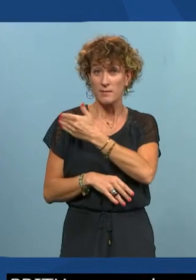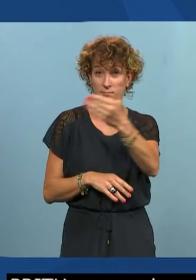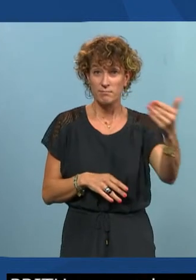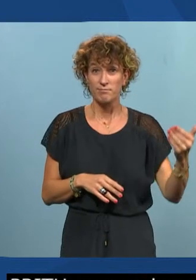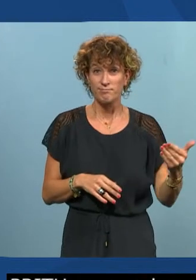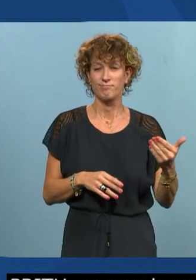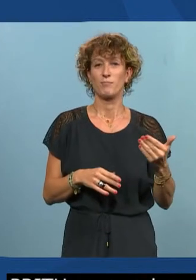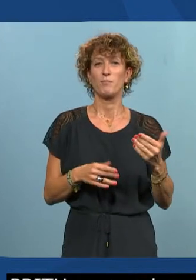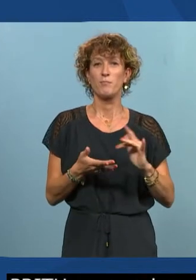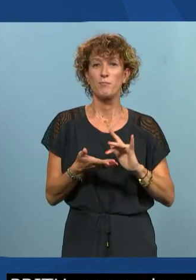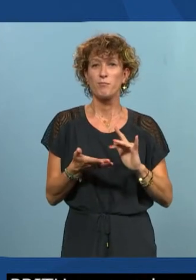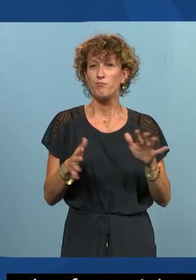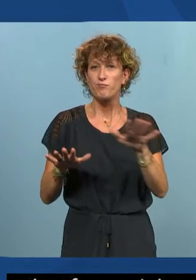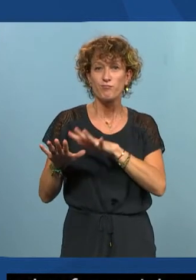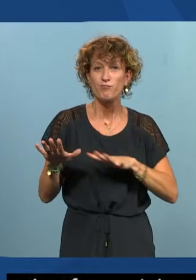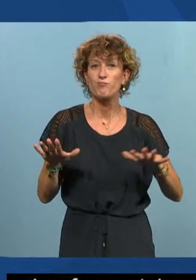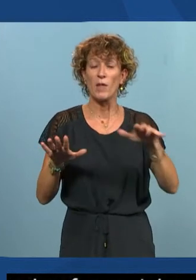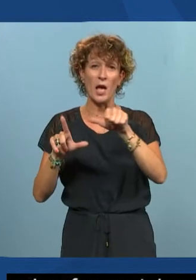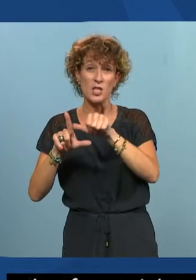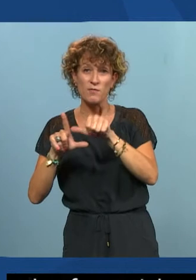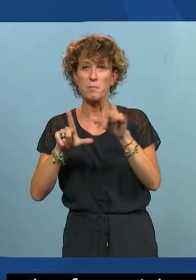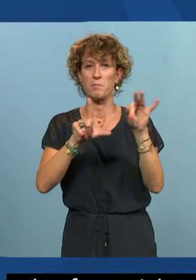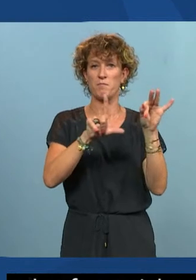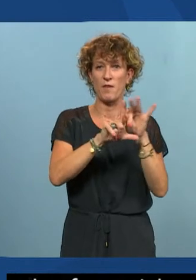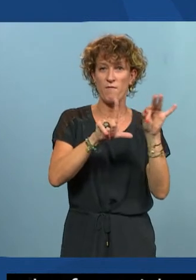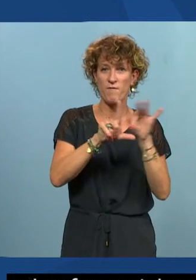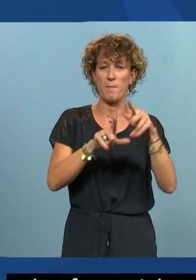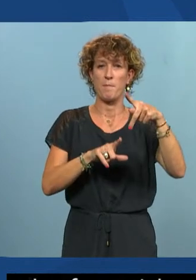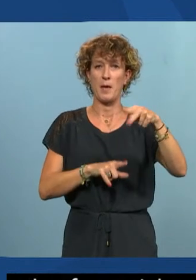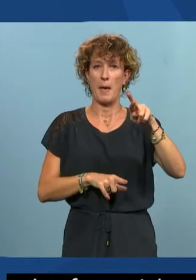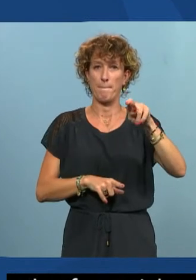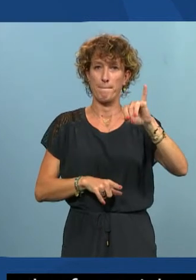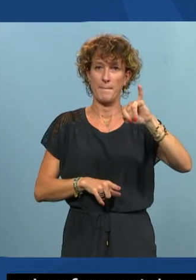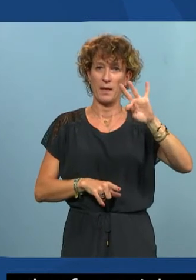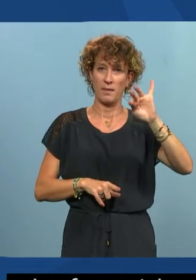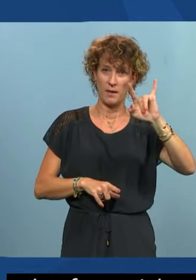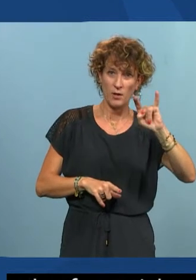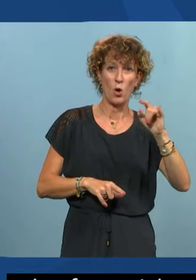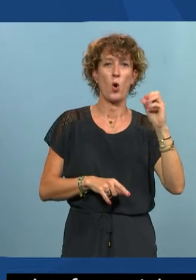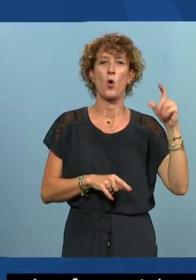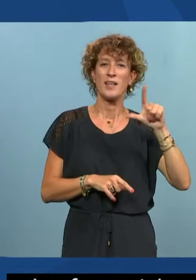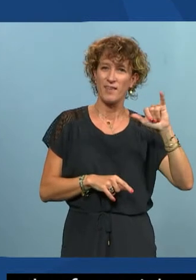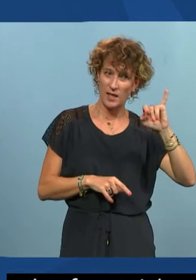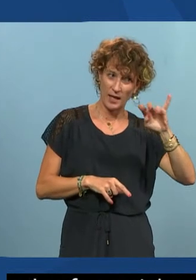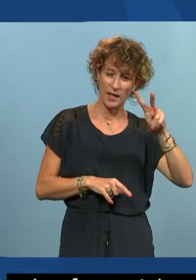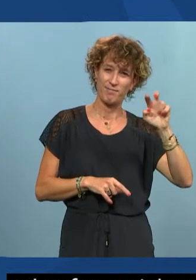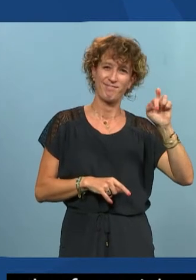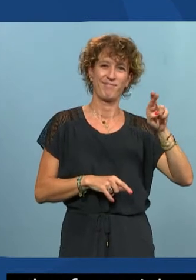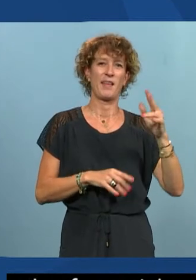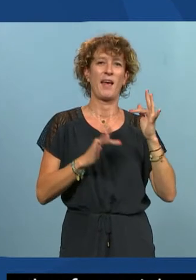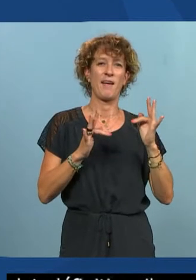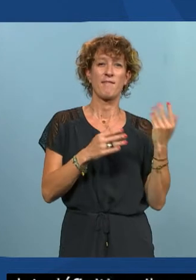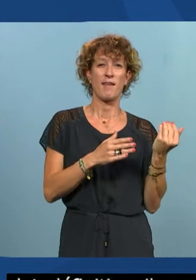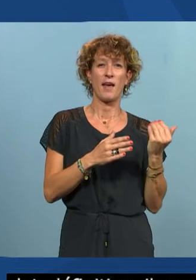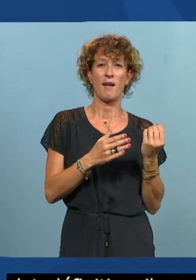la GEPHFP, au FIPHFP, au PRIT. Merci à Olivier pour cette introduction. Merci à l'équipe. vous.